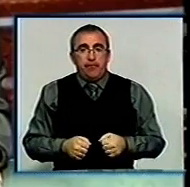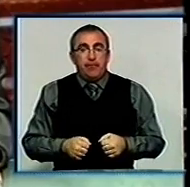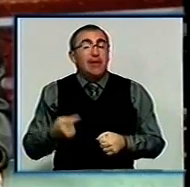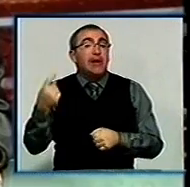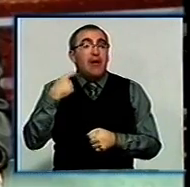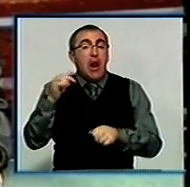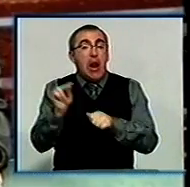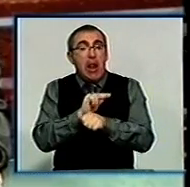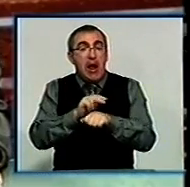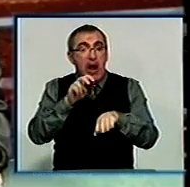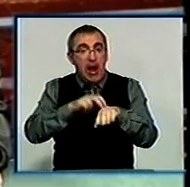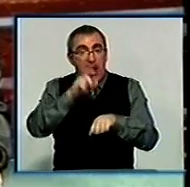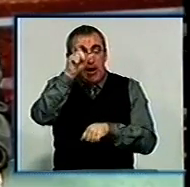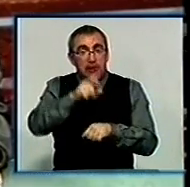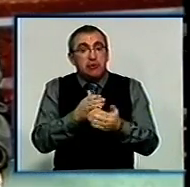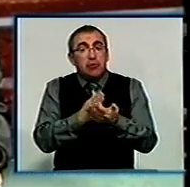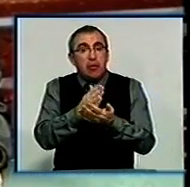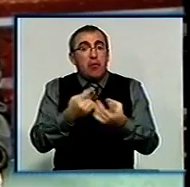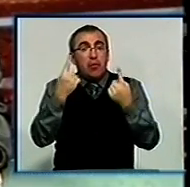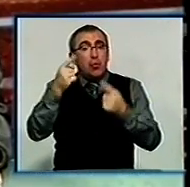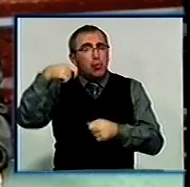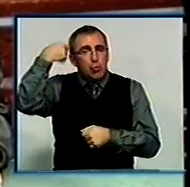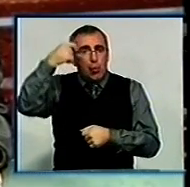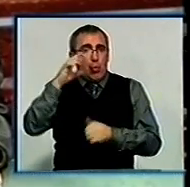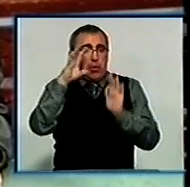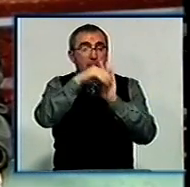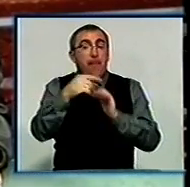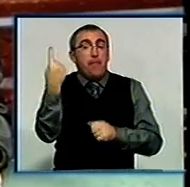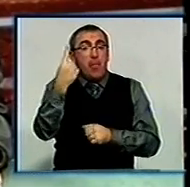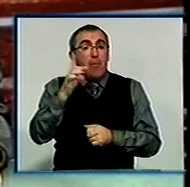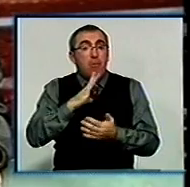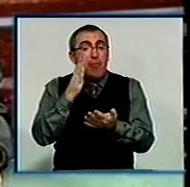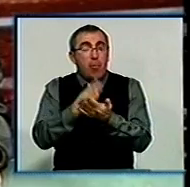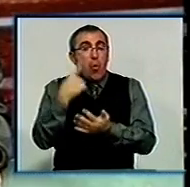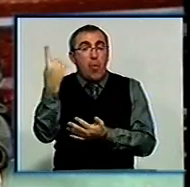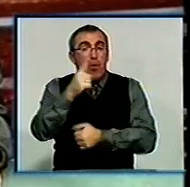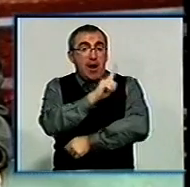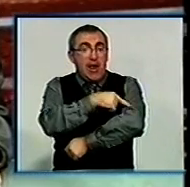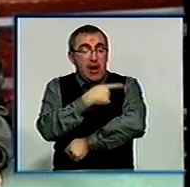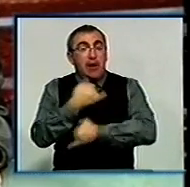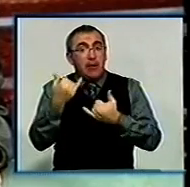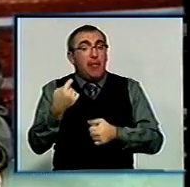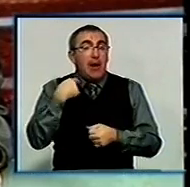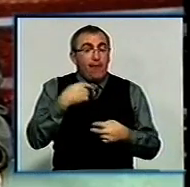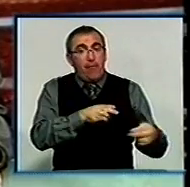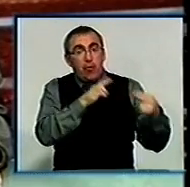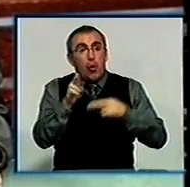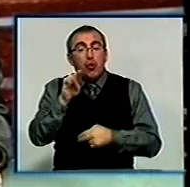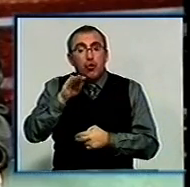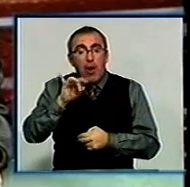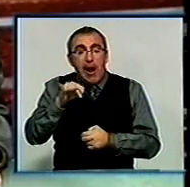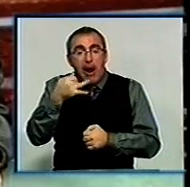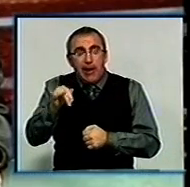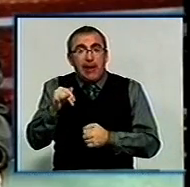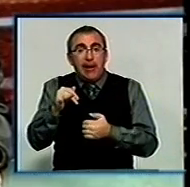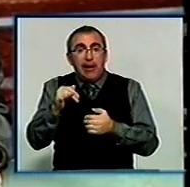Кіровоградські лікарі стажуються в одній з найбільших клінік Туреччини. Першим там уже побував лікар з обласної лікарні. Тепер в Кіровоград приїхав торокальний хірург